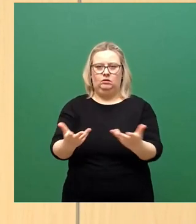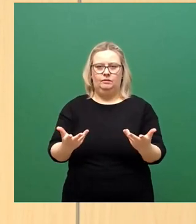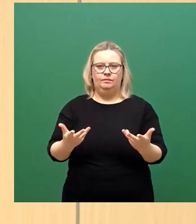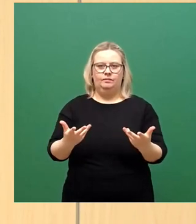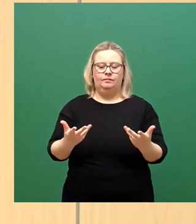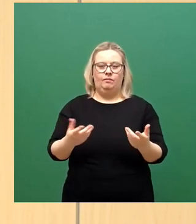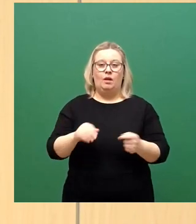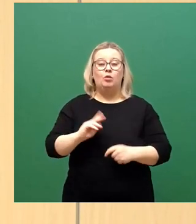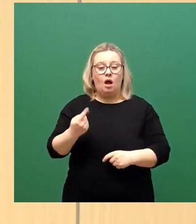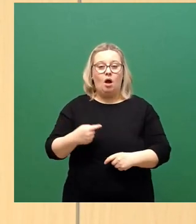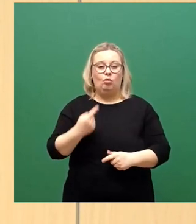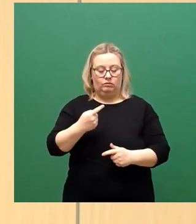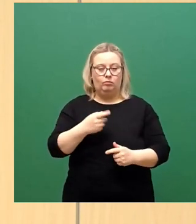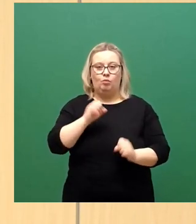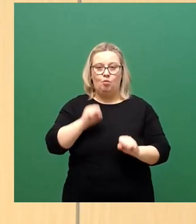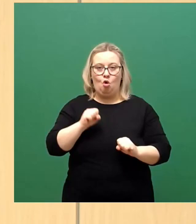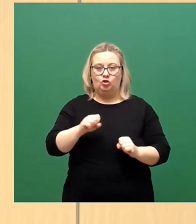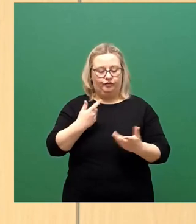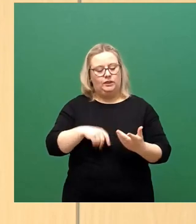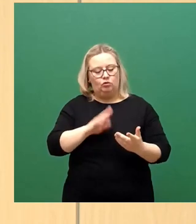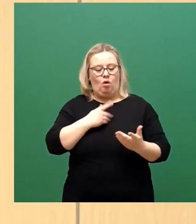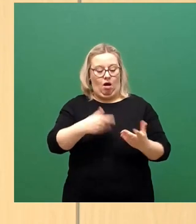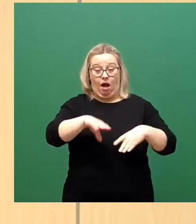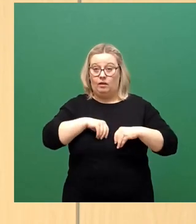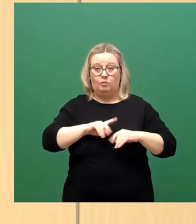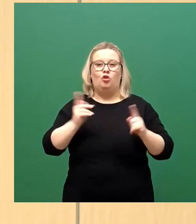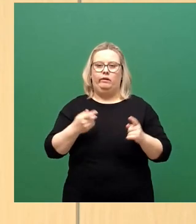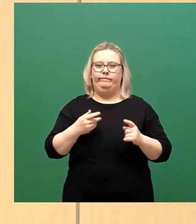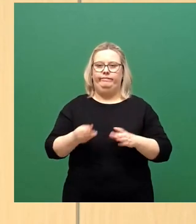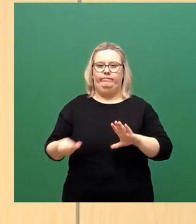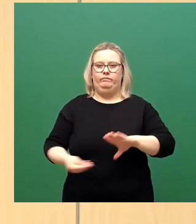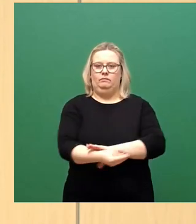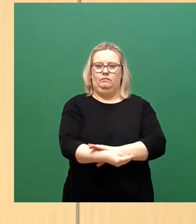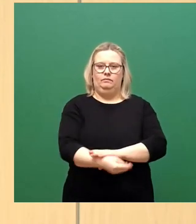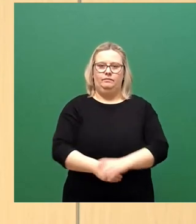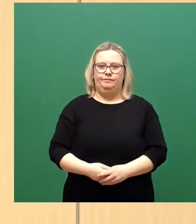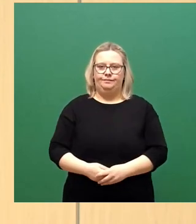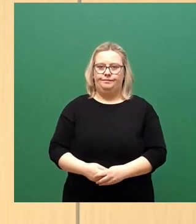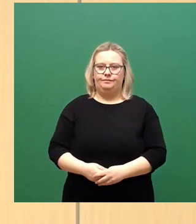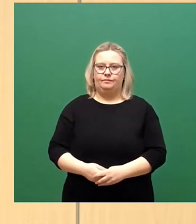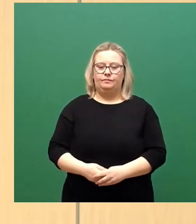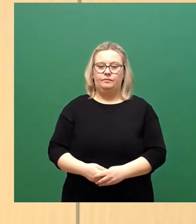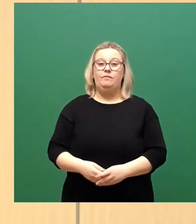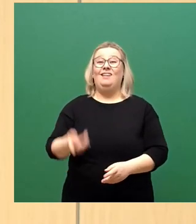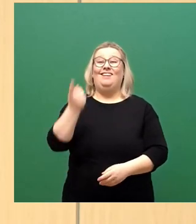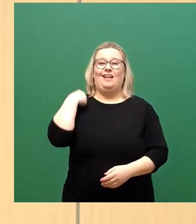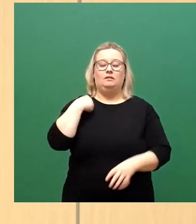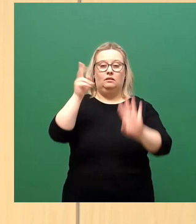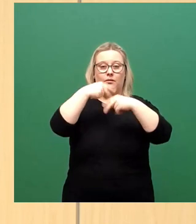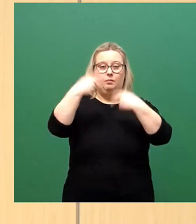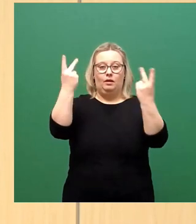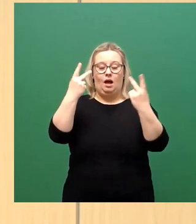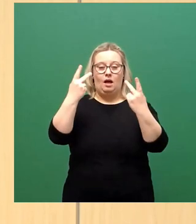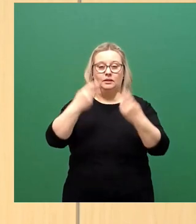Erkenntnis nicht zur Kenntnis genommen werden wird und wieder verdrängt werden wird. Gestern ist bekannt geworden, dass 86